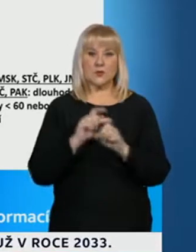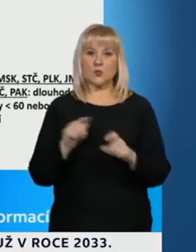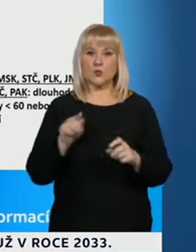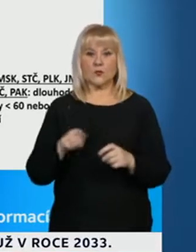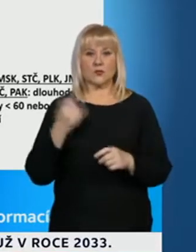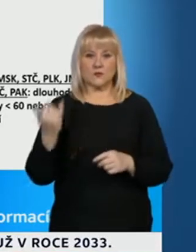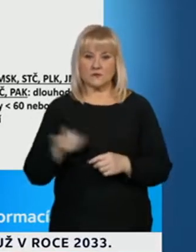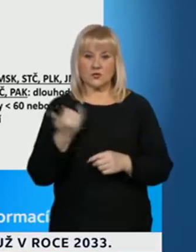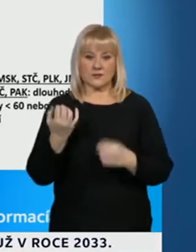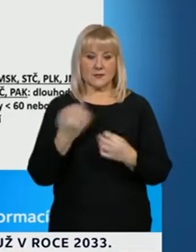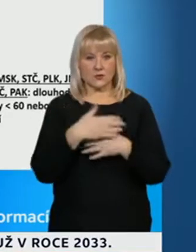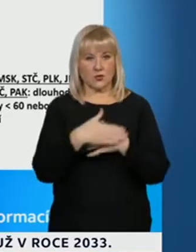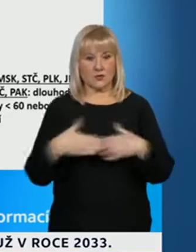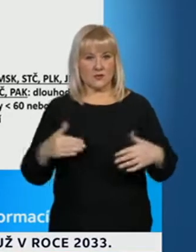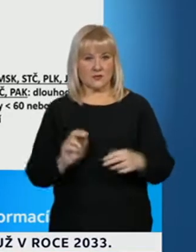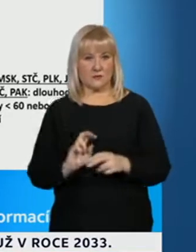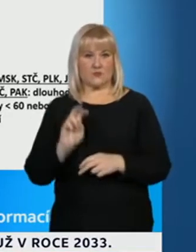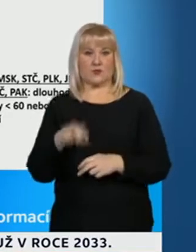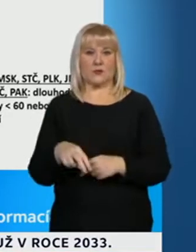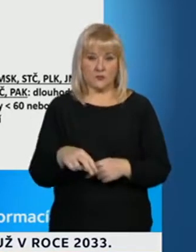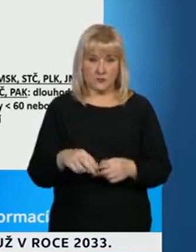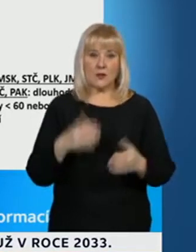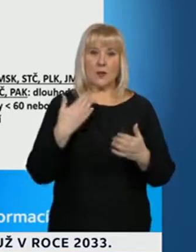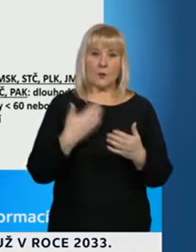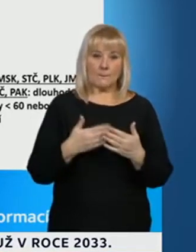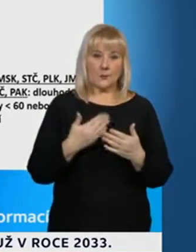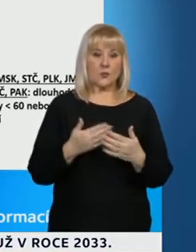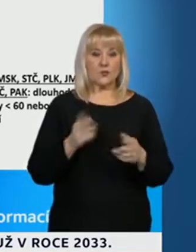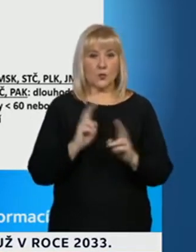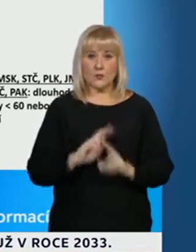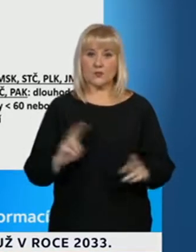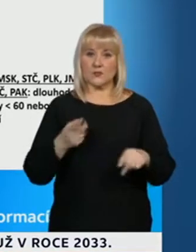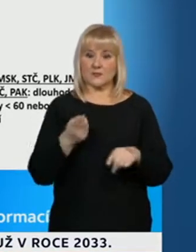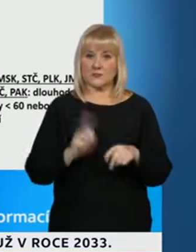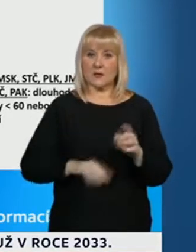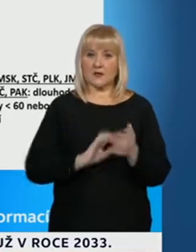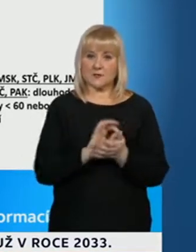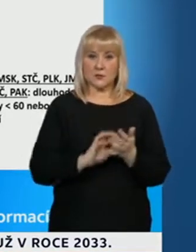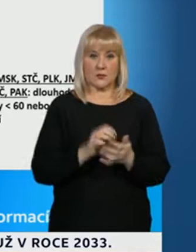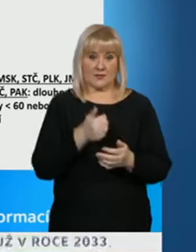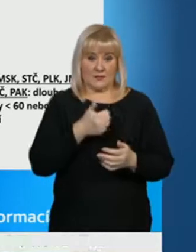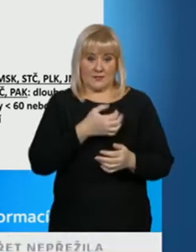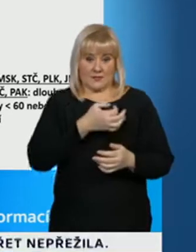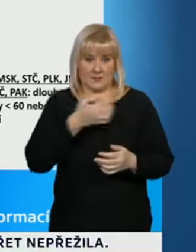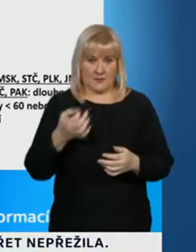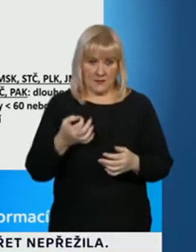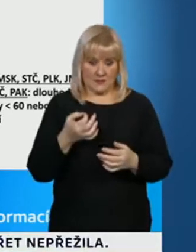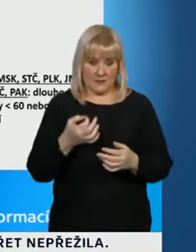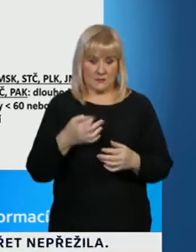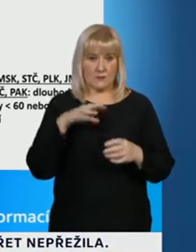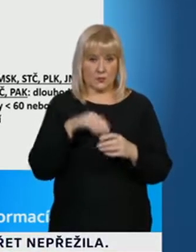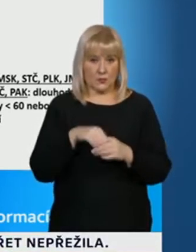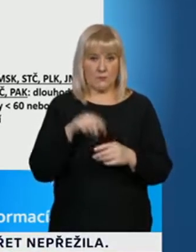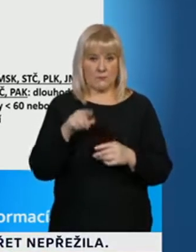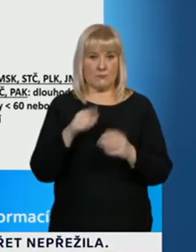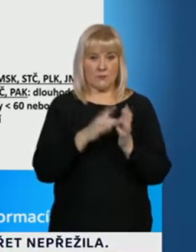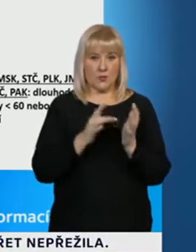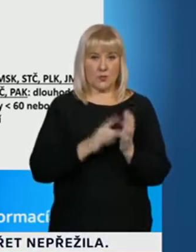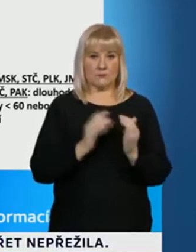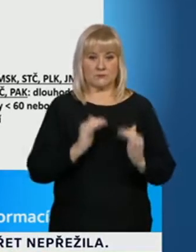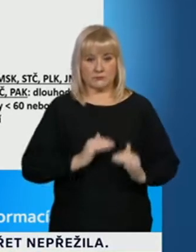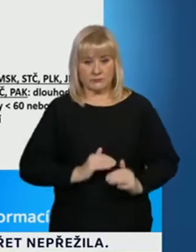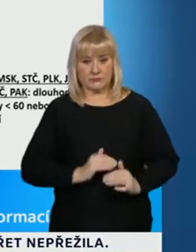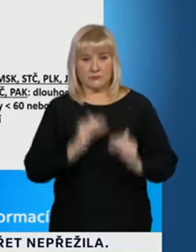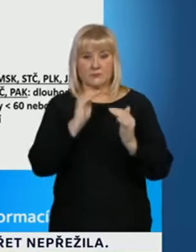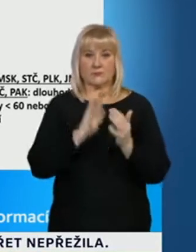vždycky nějakou hranici. A proto se mohou stát i situace, kdy v jednom jediném dní ten index vyskočí v tom regionu